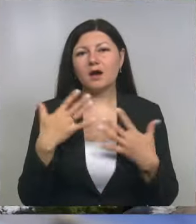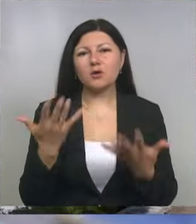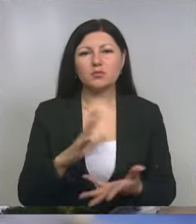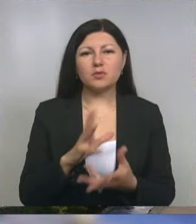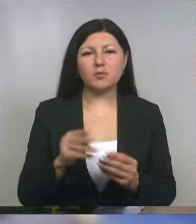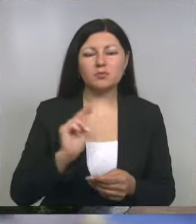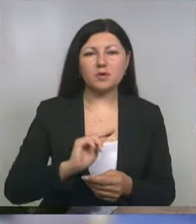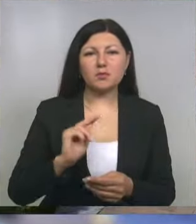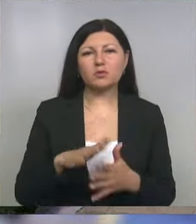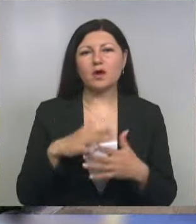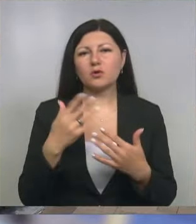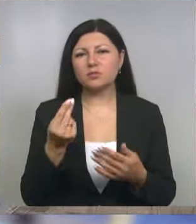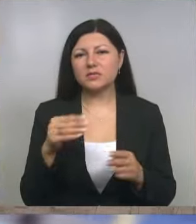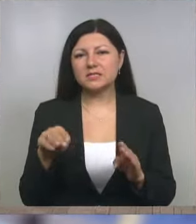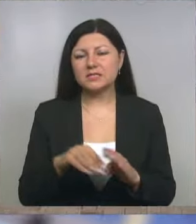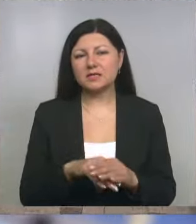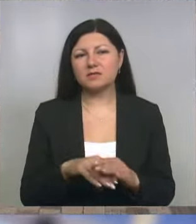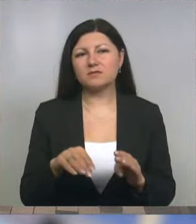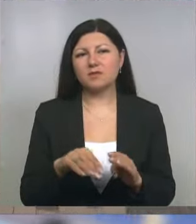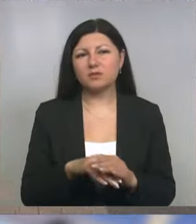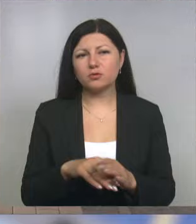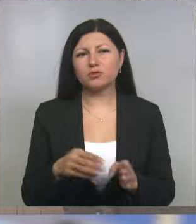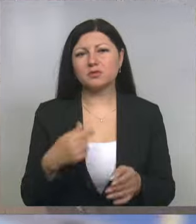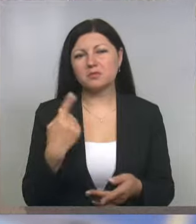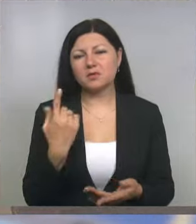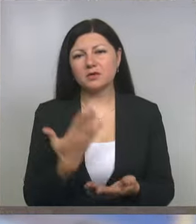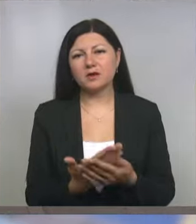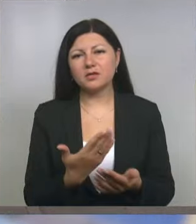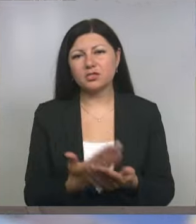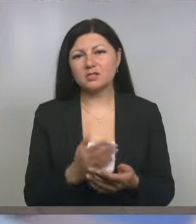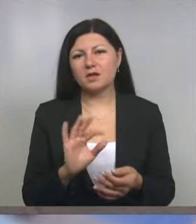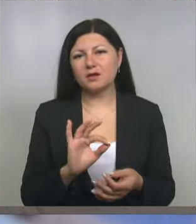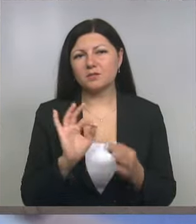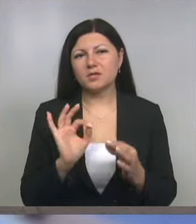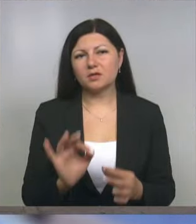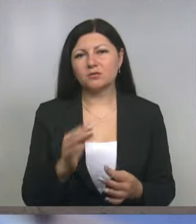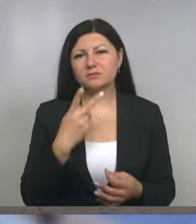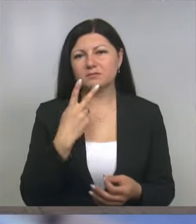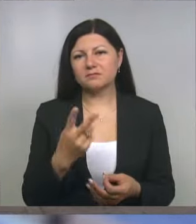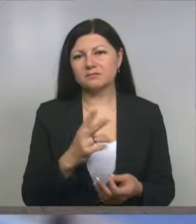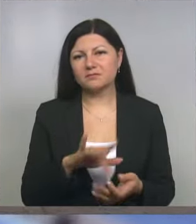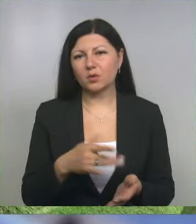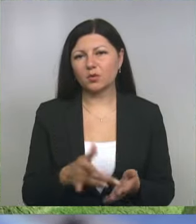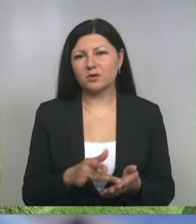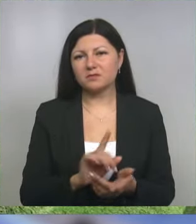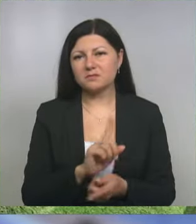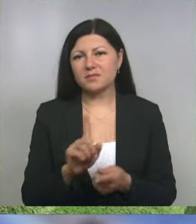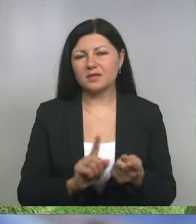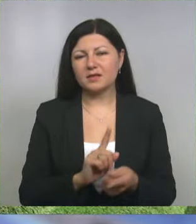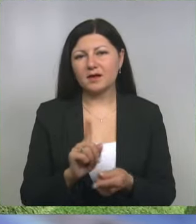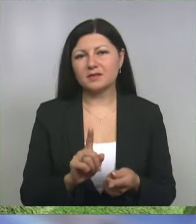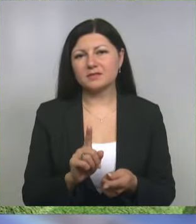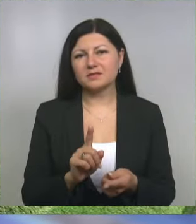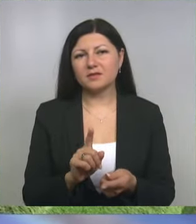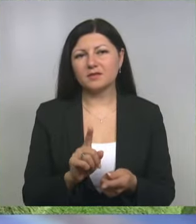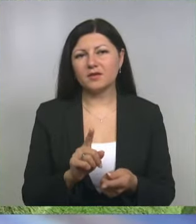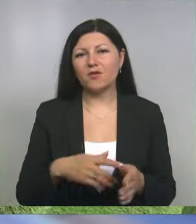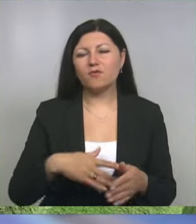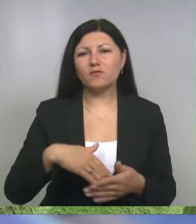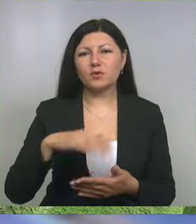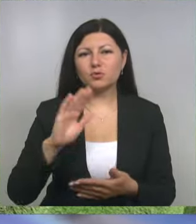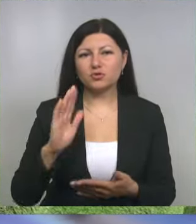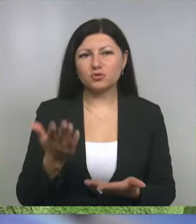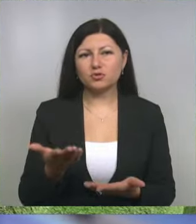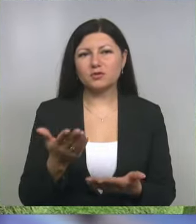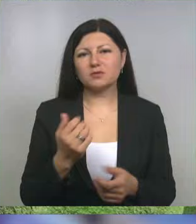объем работы, огромные средства, которые уложены. Мне кажется, абсолютно очевидно, город меняется. Город меняется в лучшую